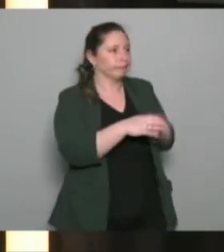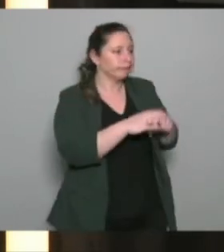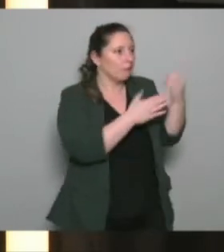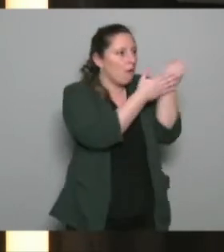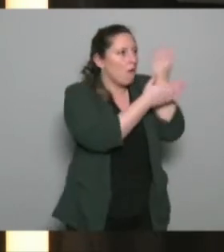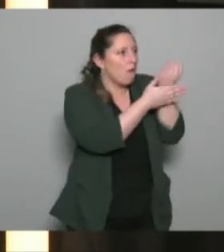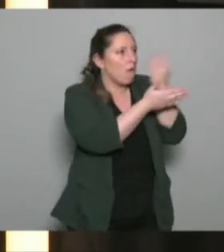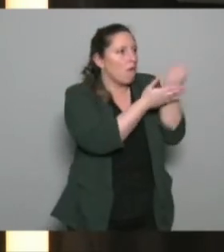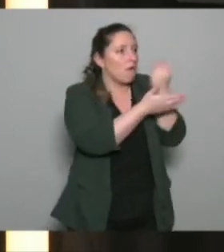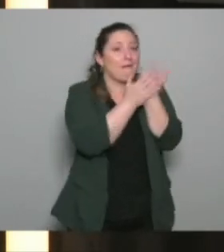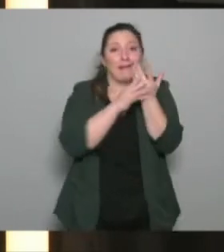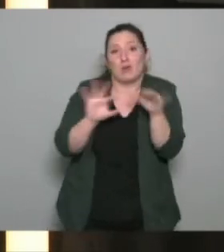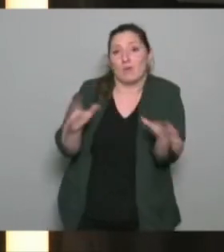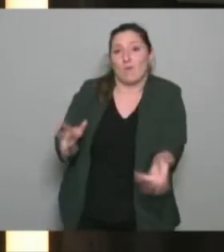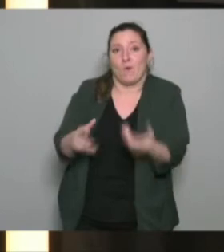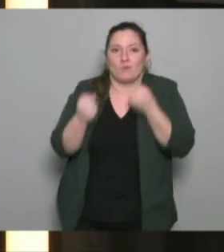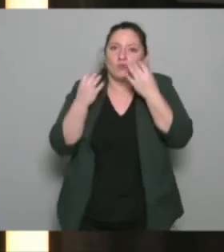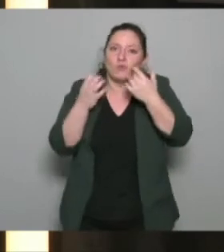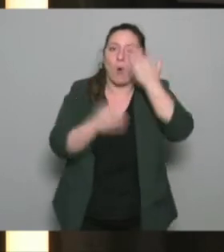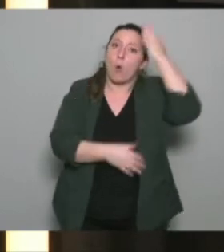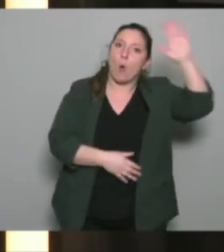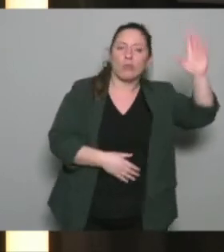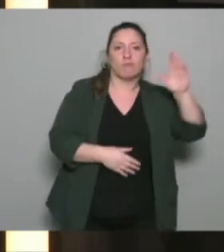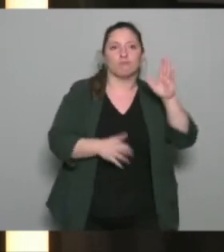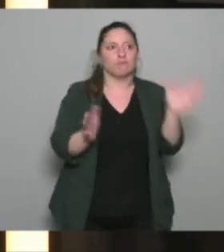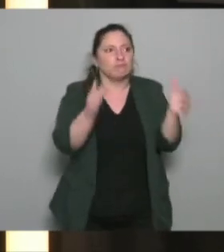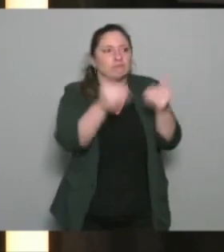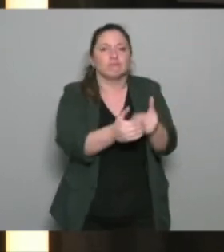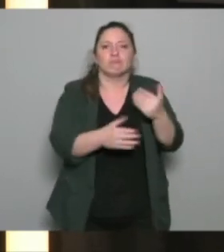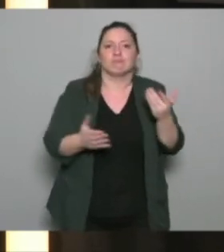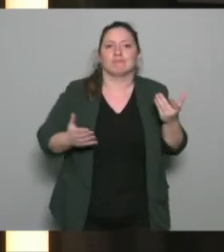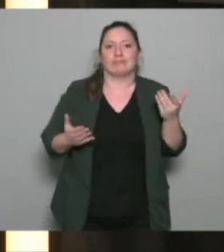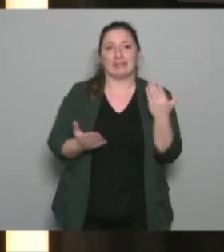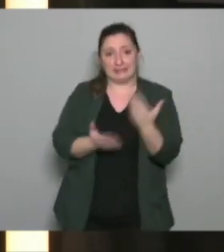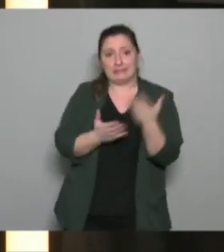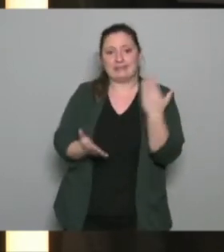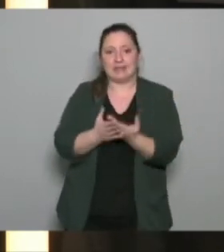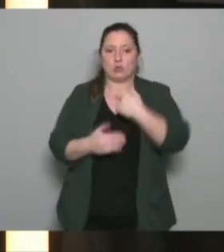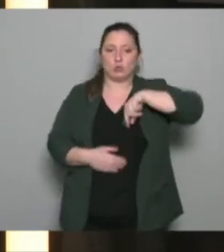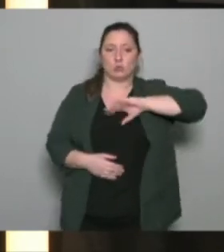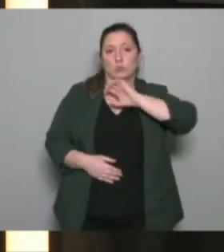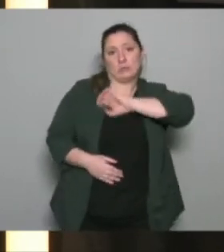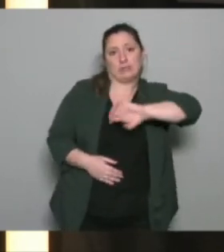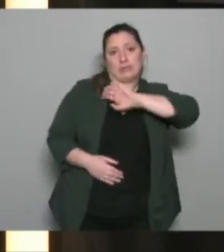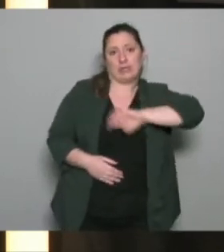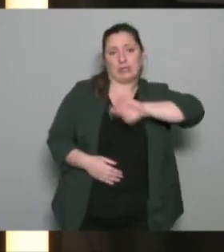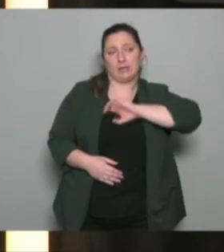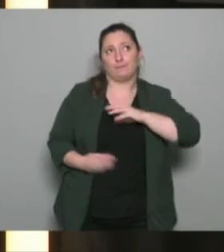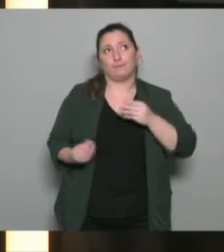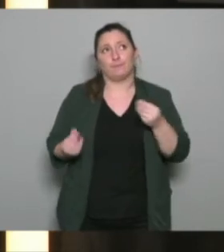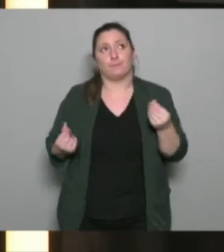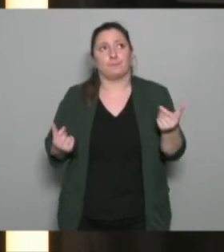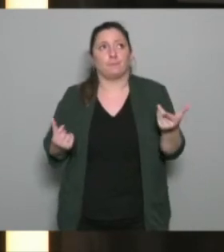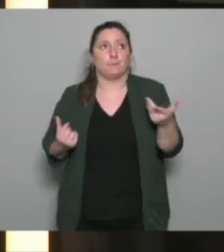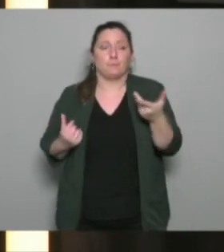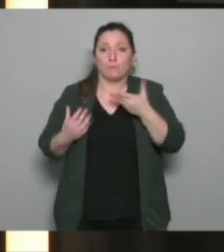souvent dans des champs qui sont pas forcément les nôtres et c'est exactement cette dimension qu'on essaie de mettre